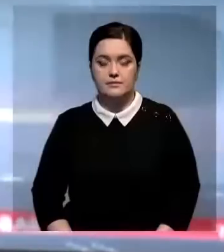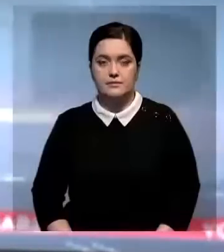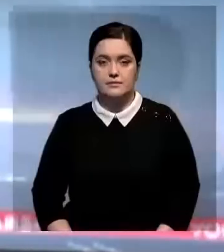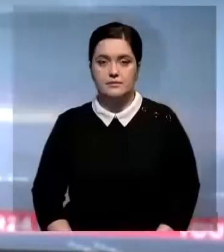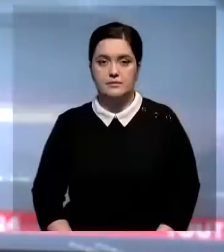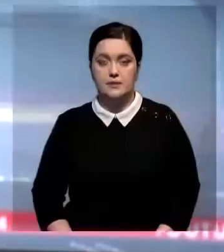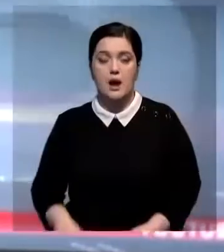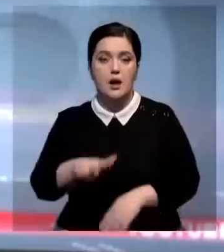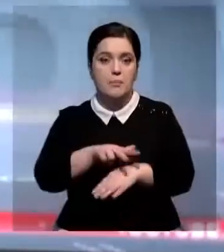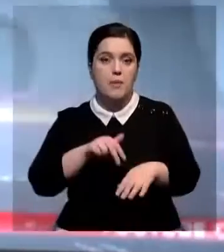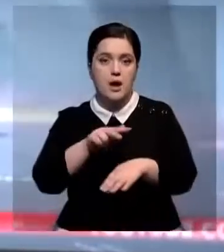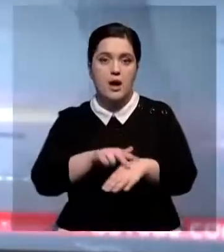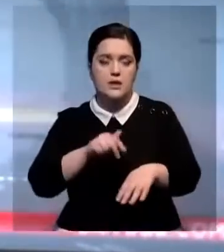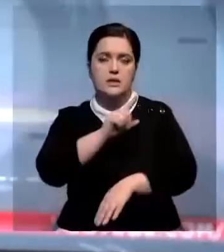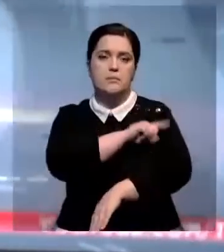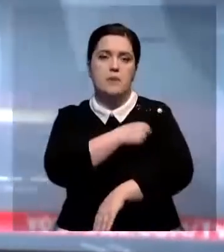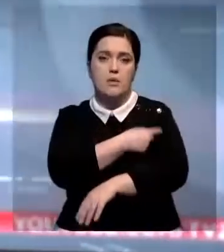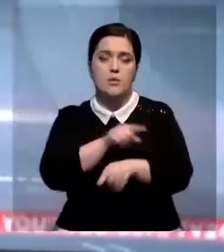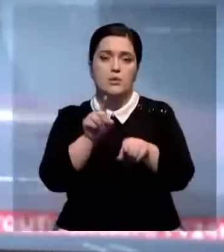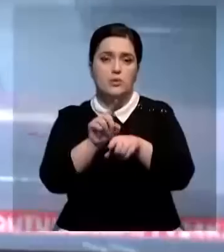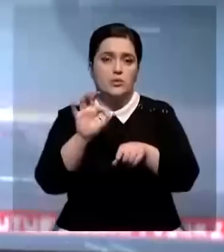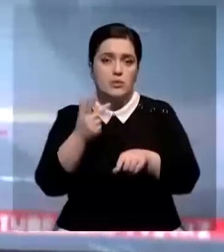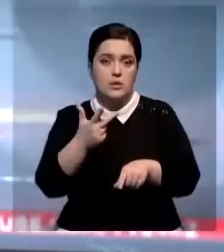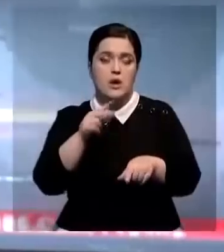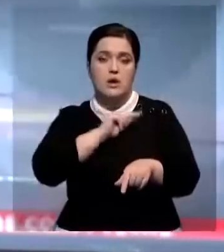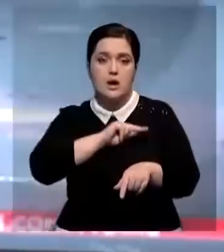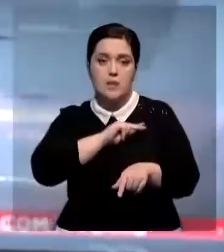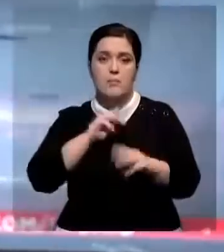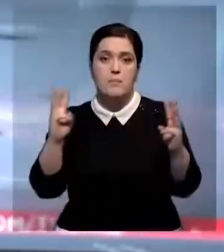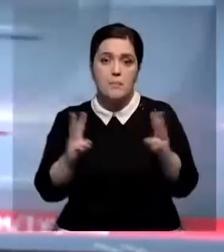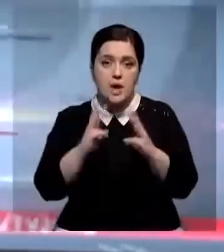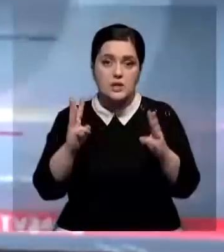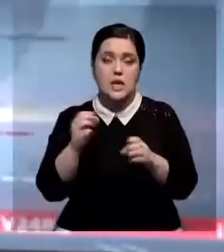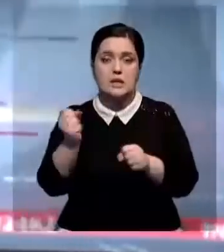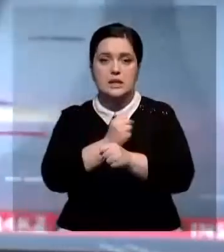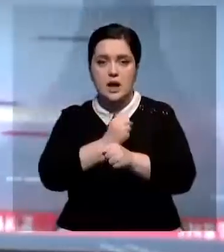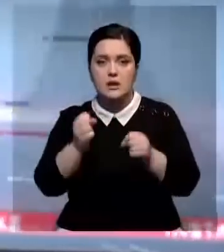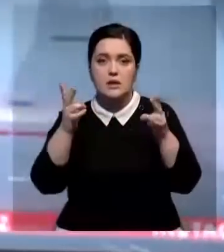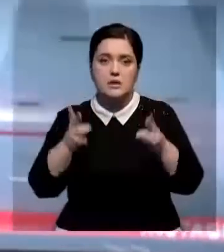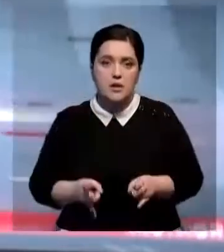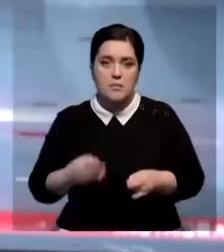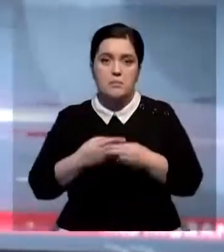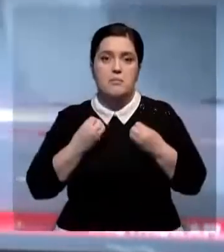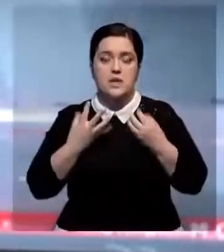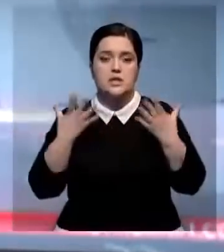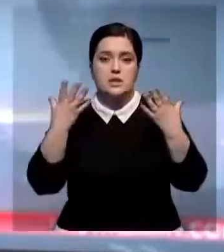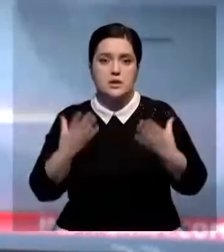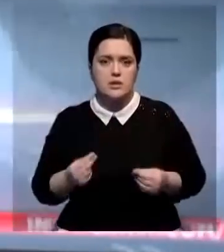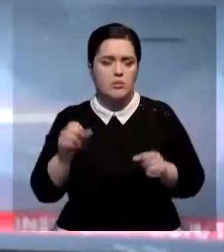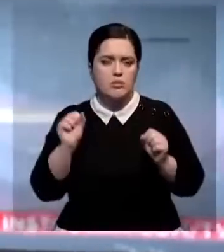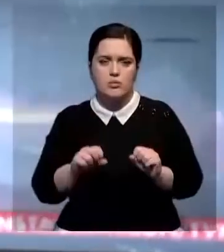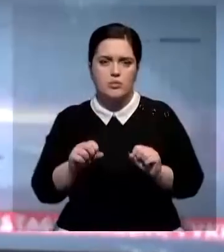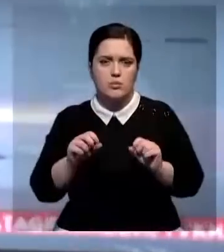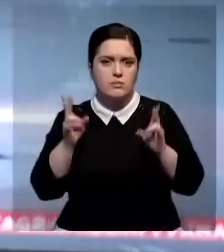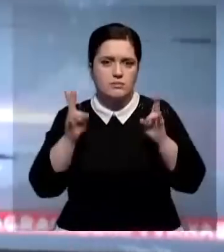Встретят Новый год на работе и полицейские, а также медики скорой помощи. Пожары, драки и травмы от фейерверков в праздничные